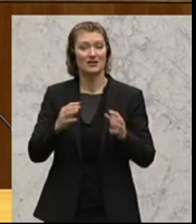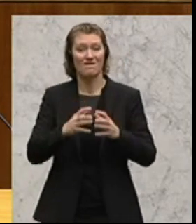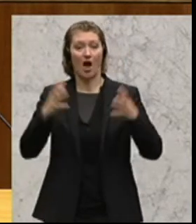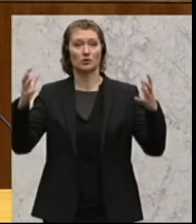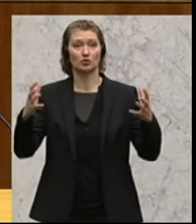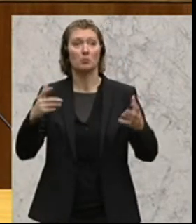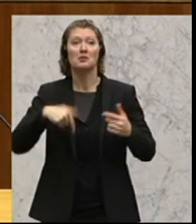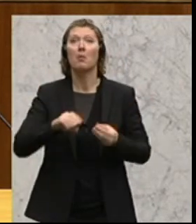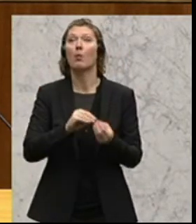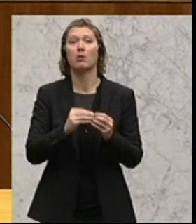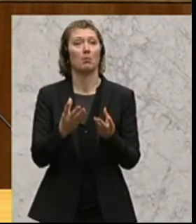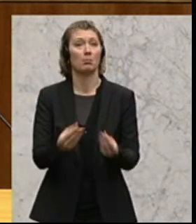das Problem nicht mehr gegeben.